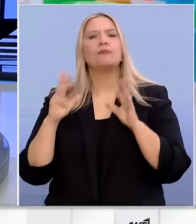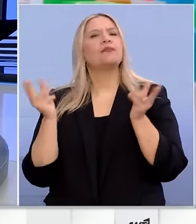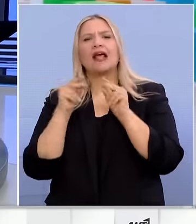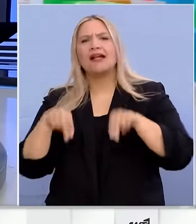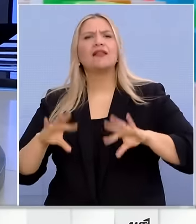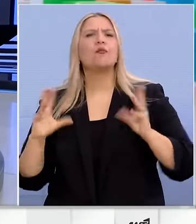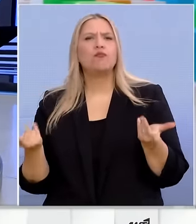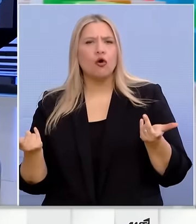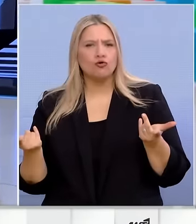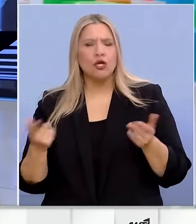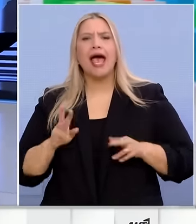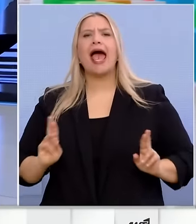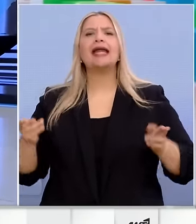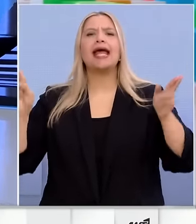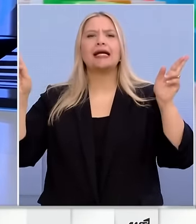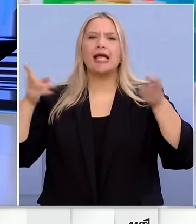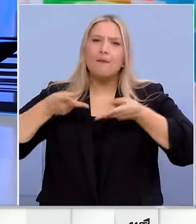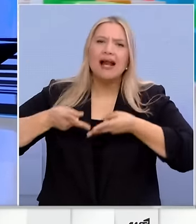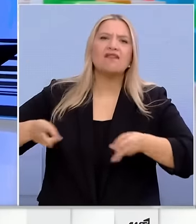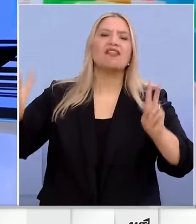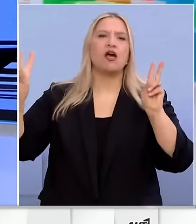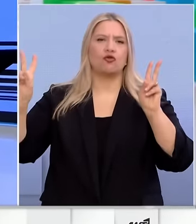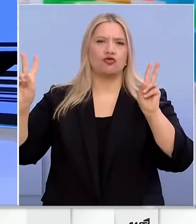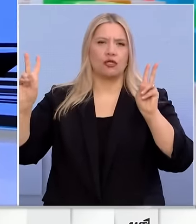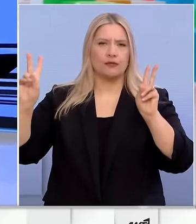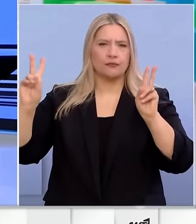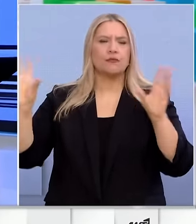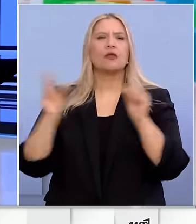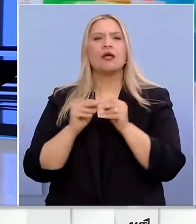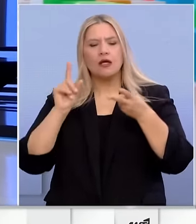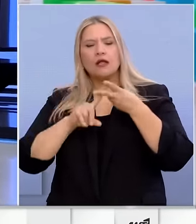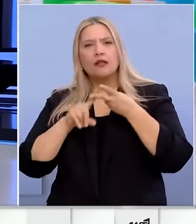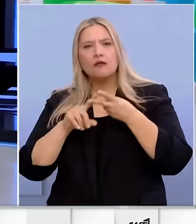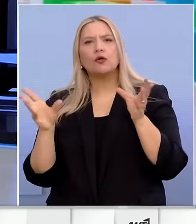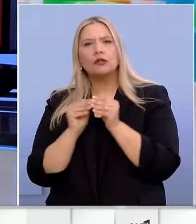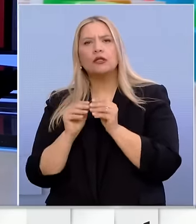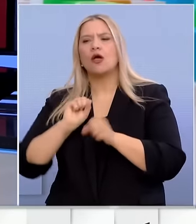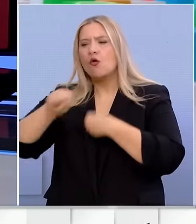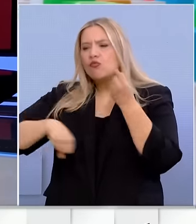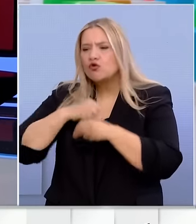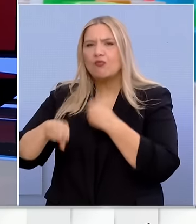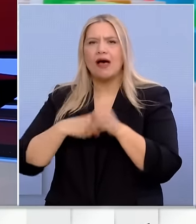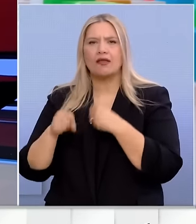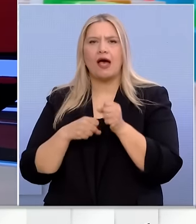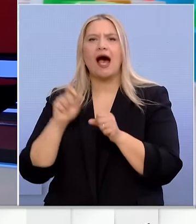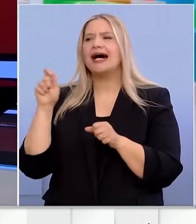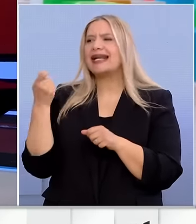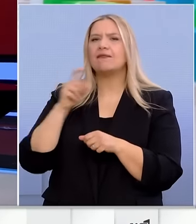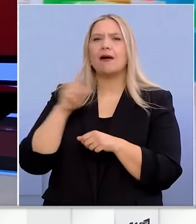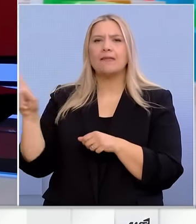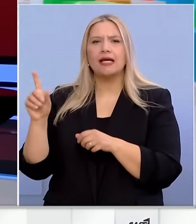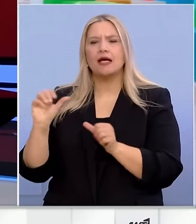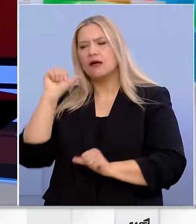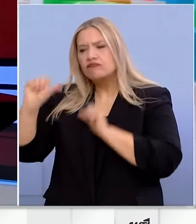δηλαδή της αγοράς ενέργειας, με το γεγονός ότι έχει δοθεί βάρος στις ανανεώσιμες πηγές ενέργειας που έχουν